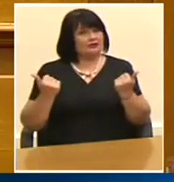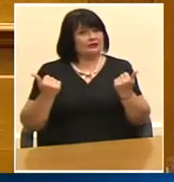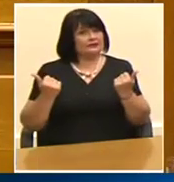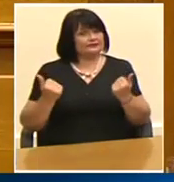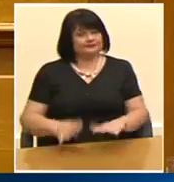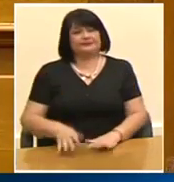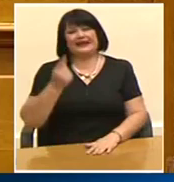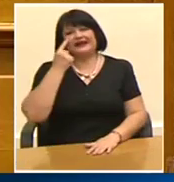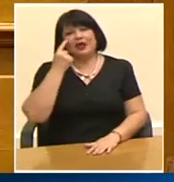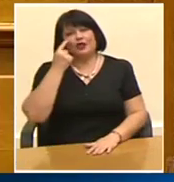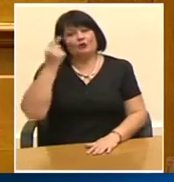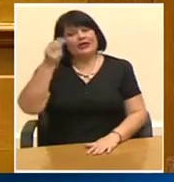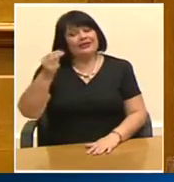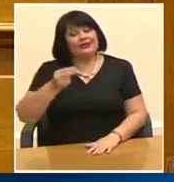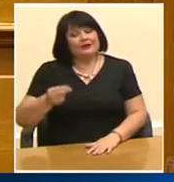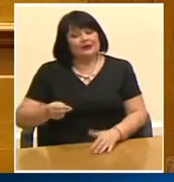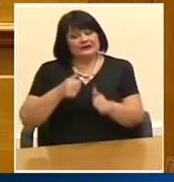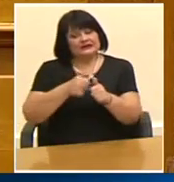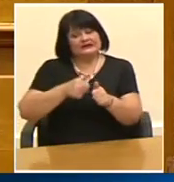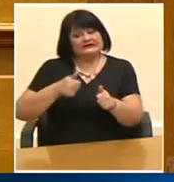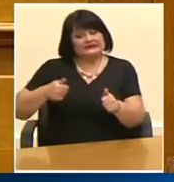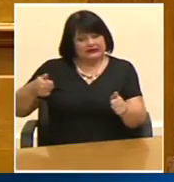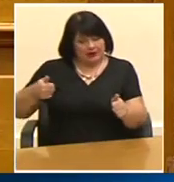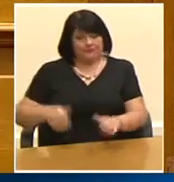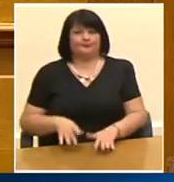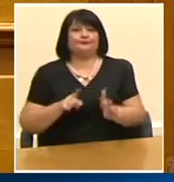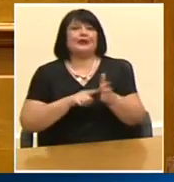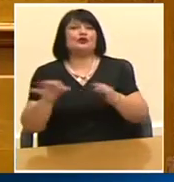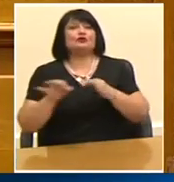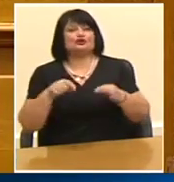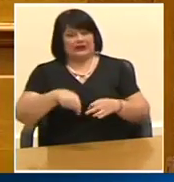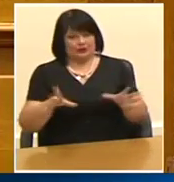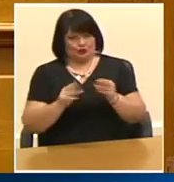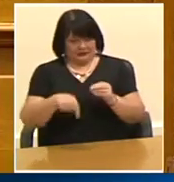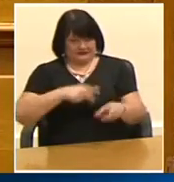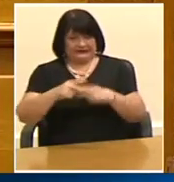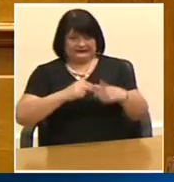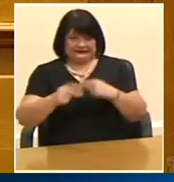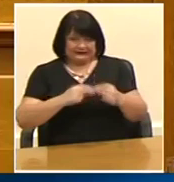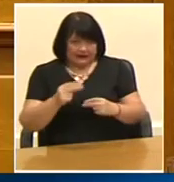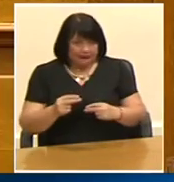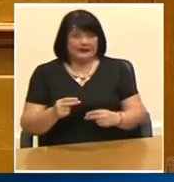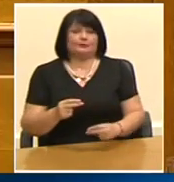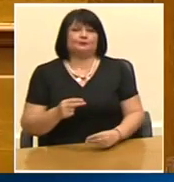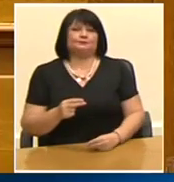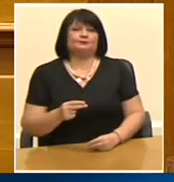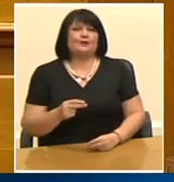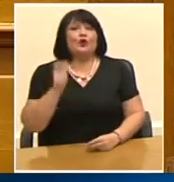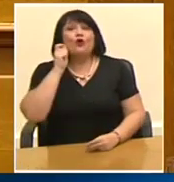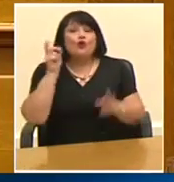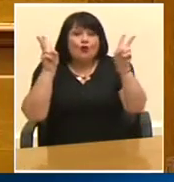πράγματα με τη σειρά Το νομοσχέδιο που συζητάμε σήμερα ακόμα και από την ονομασία του